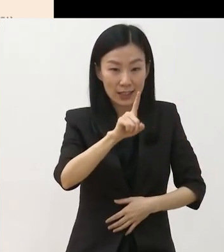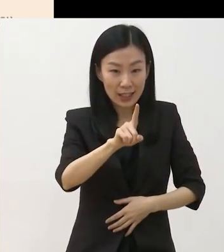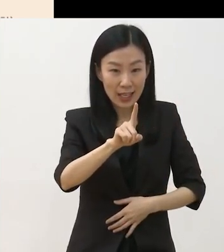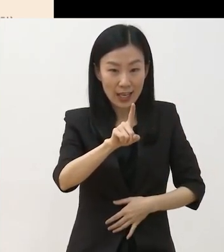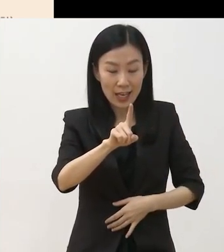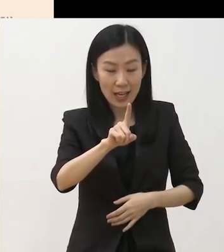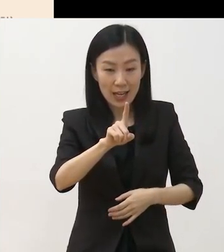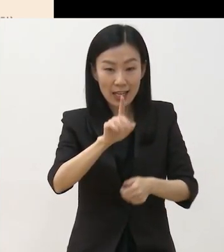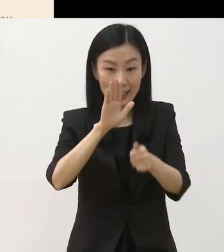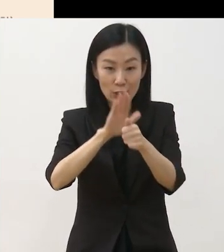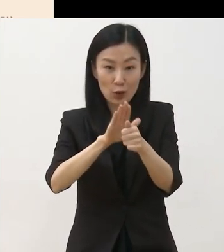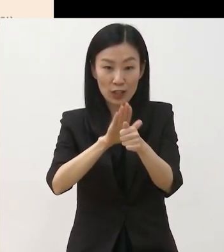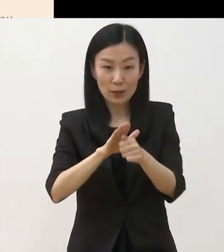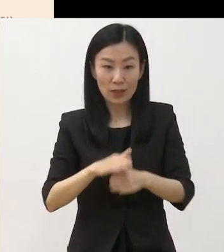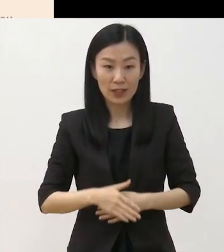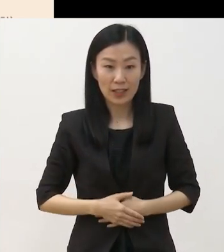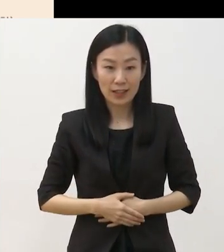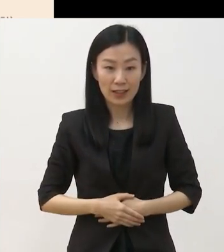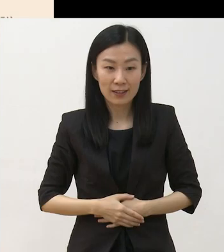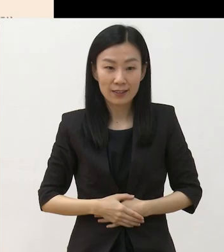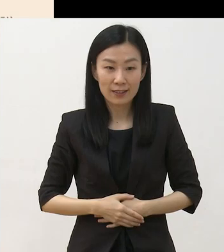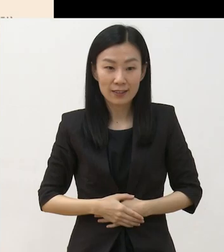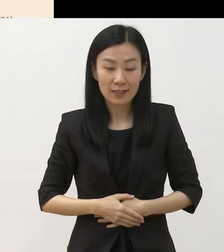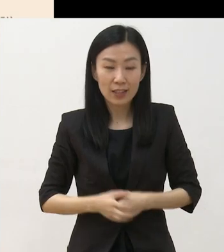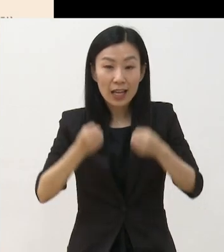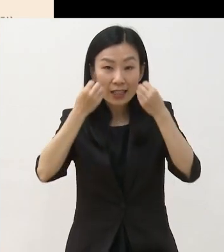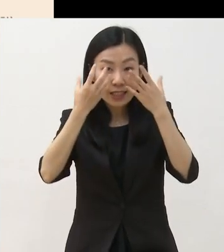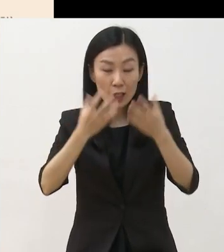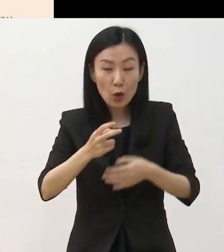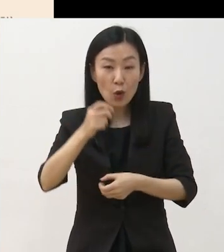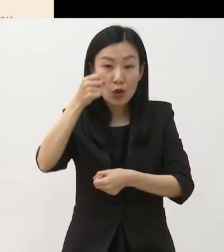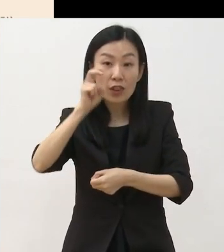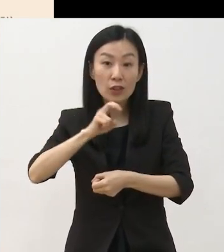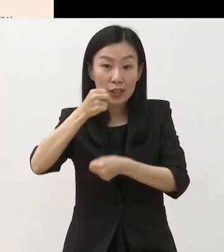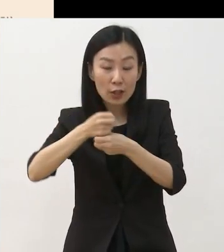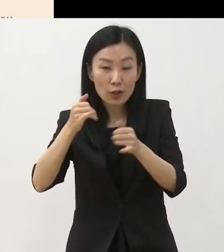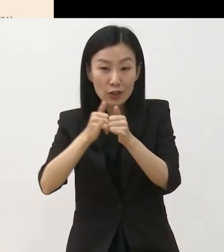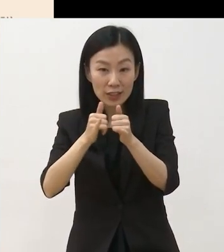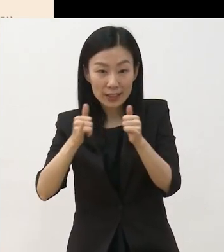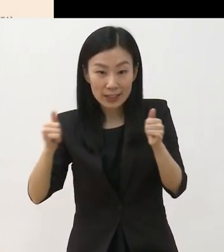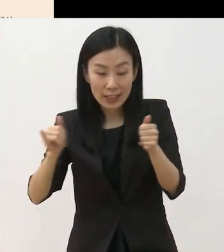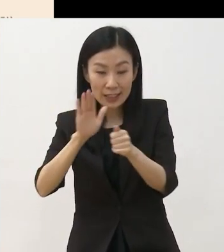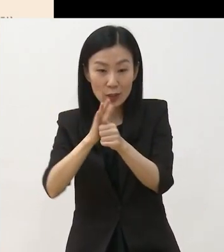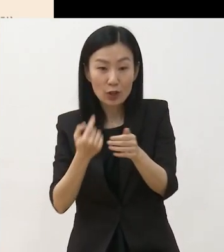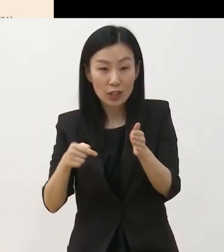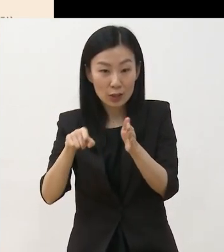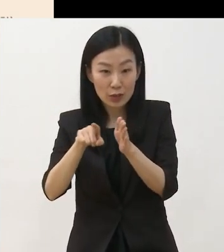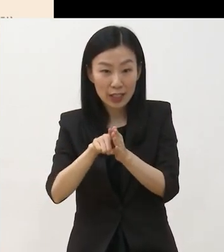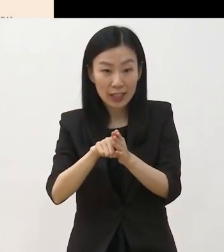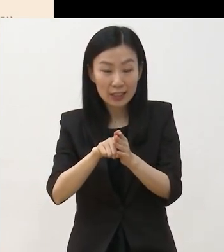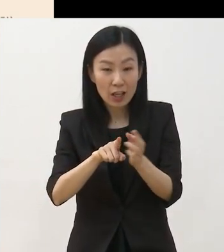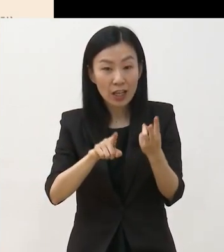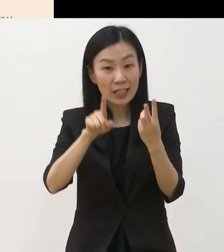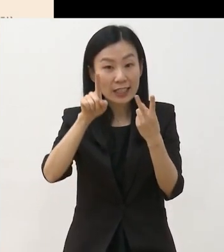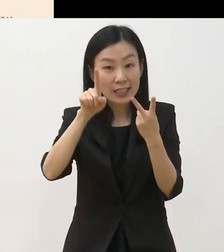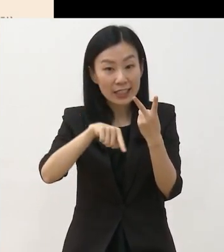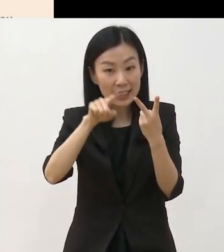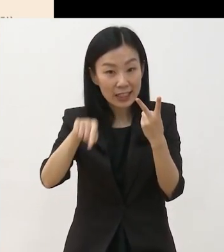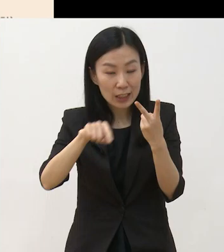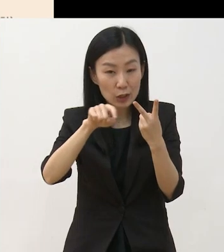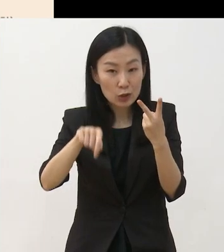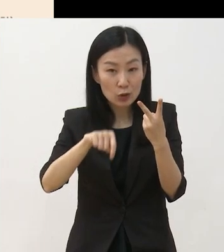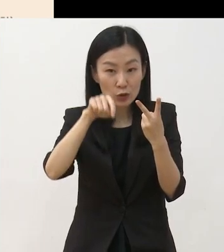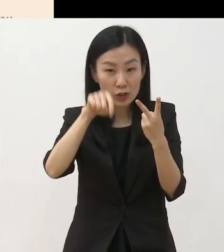다만 신진 작곡가 육상을 위해서 작곡가 2인 중에 1인은 반드시 만 45세